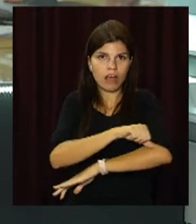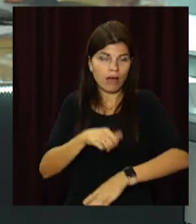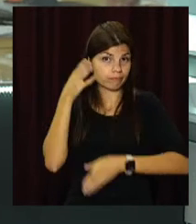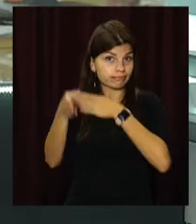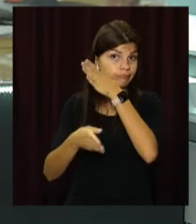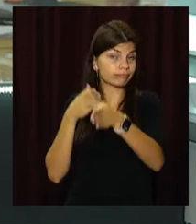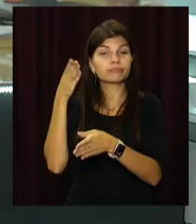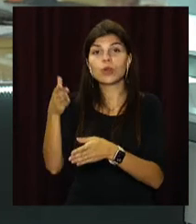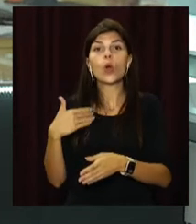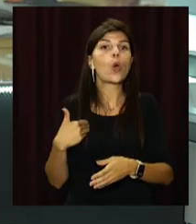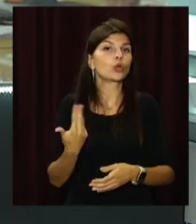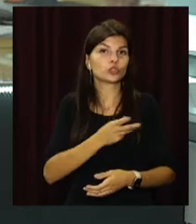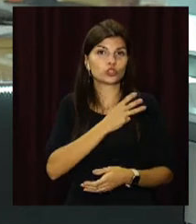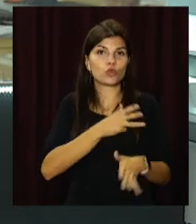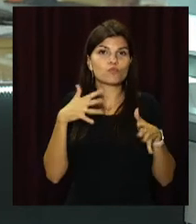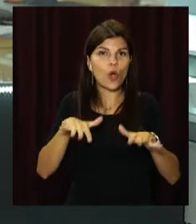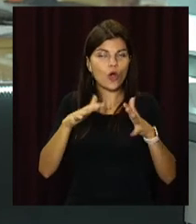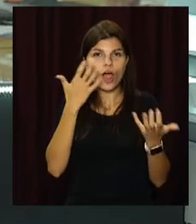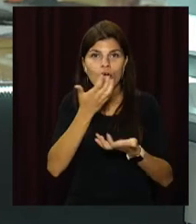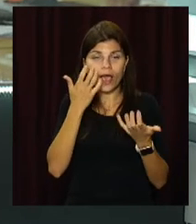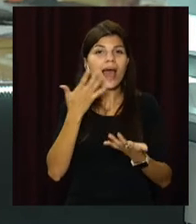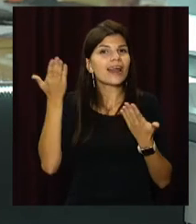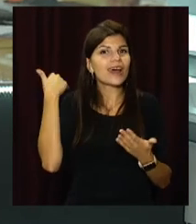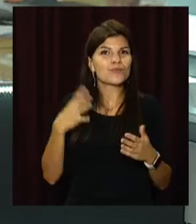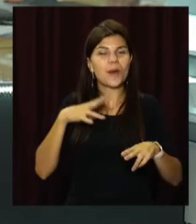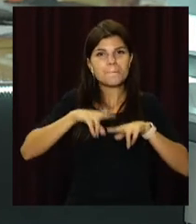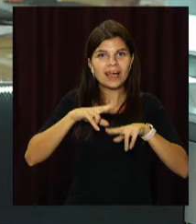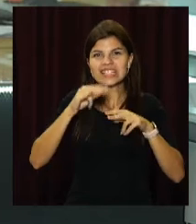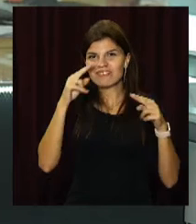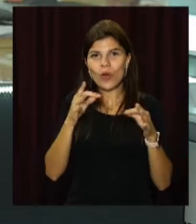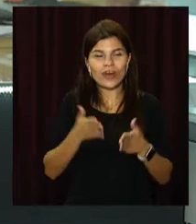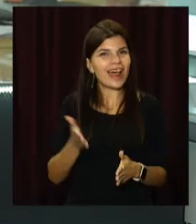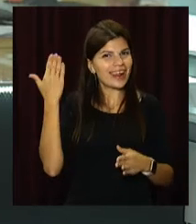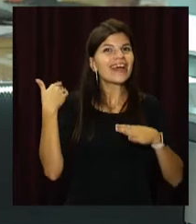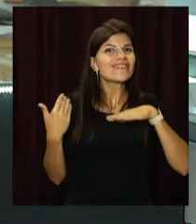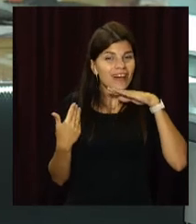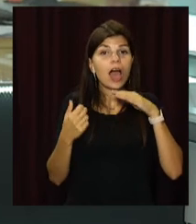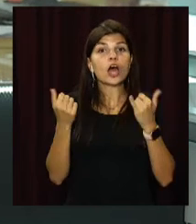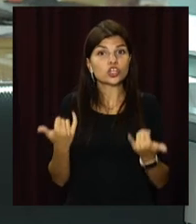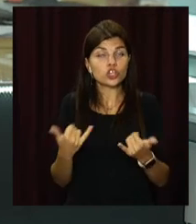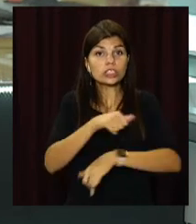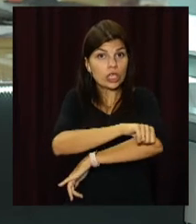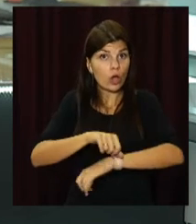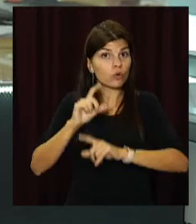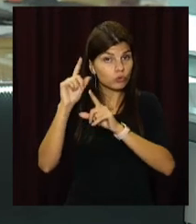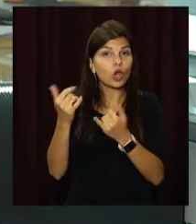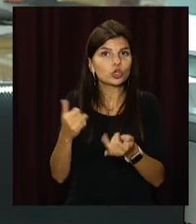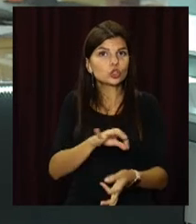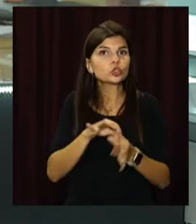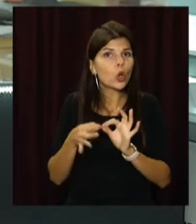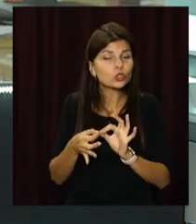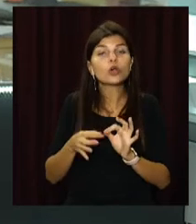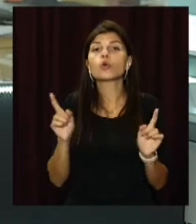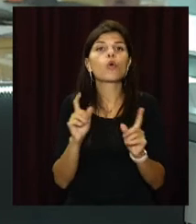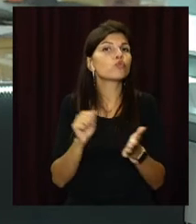І якщо для відпочинку у межах країни досить взяти паспорт і свідоцтво про народження дитини, то з подорожами за кордон дещо складніше.